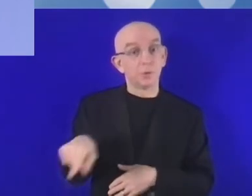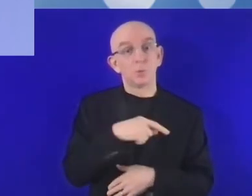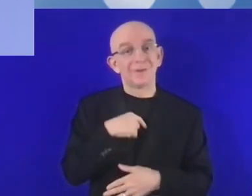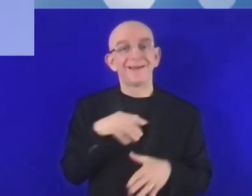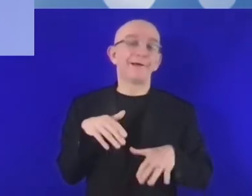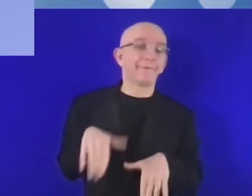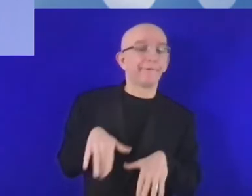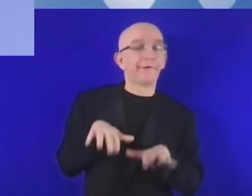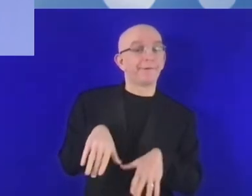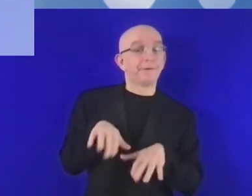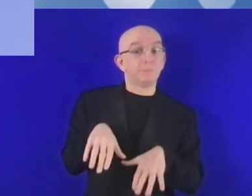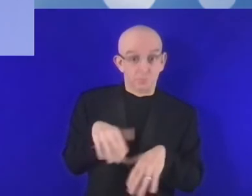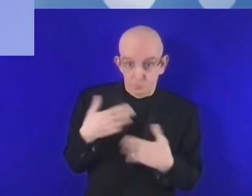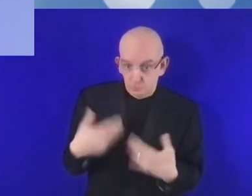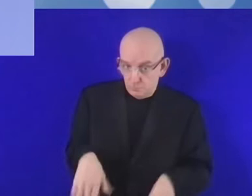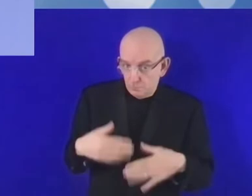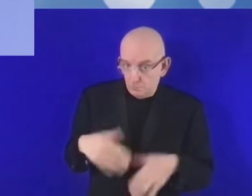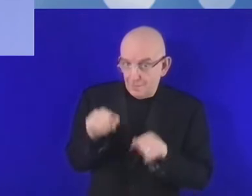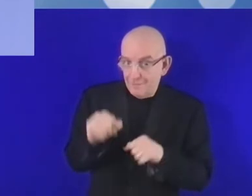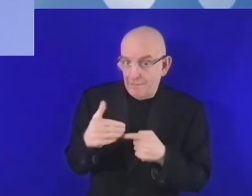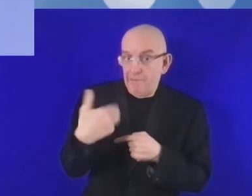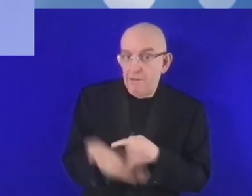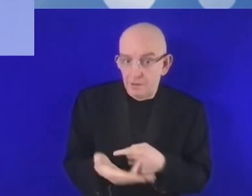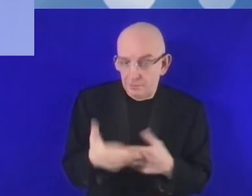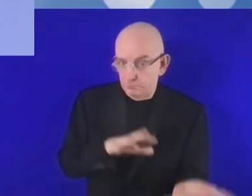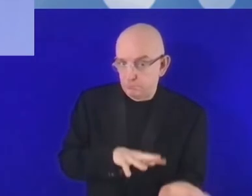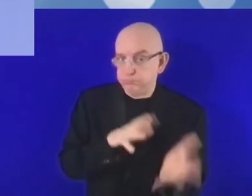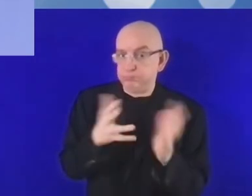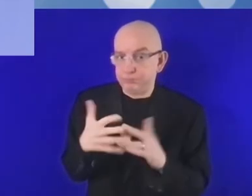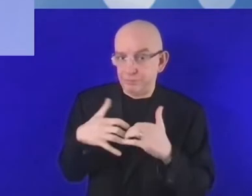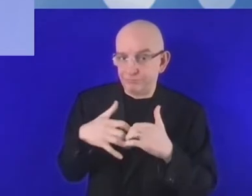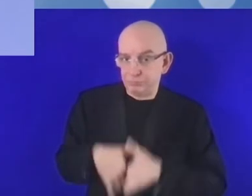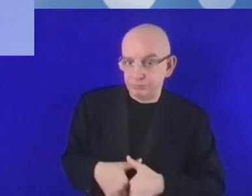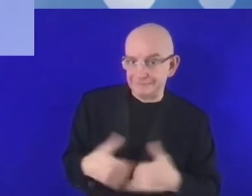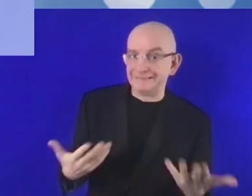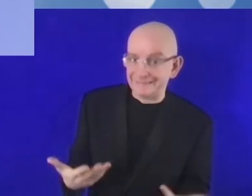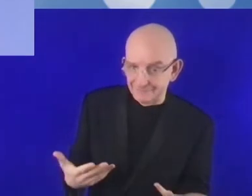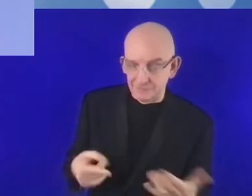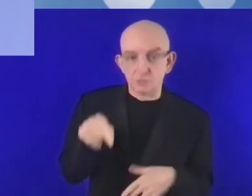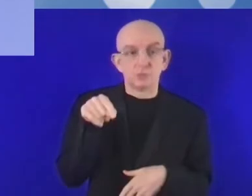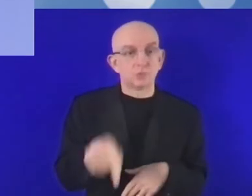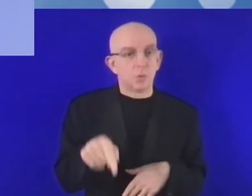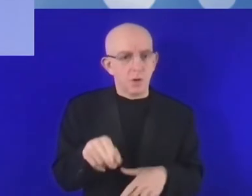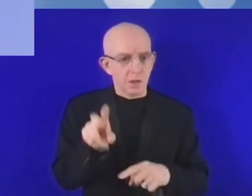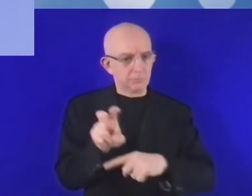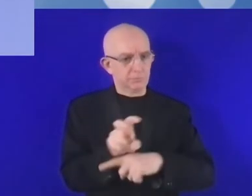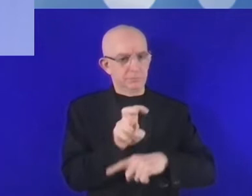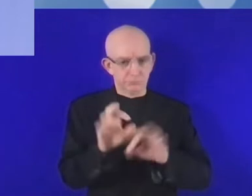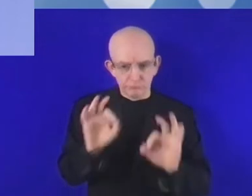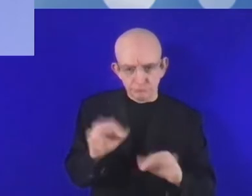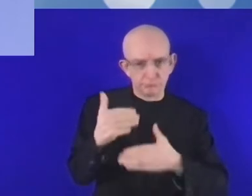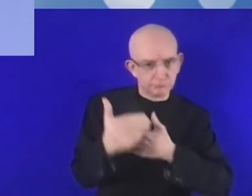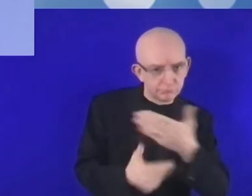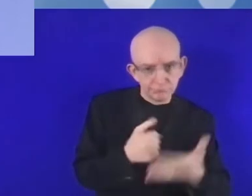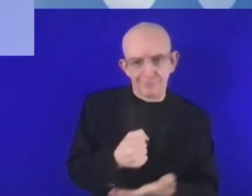podejdziemy w sposób odważny i szybki do przemian cyfrowych,